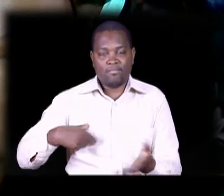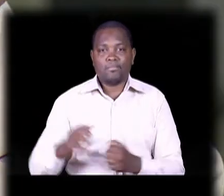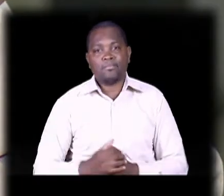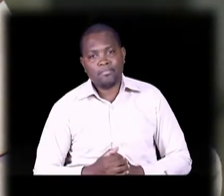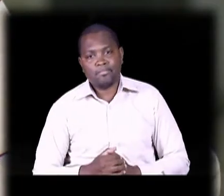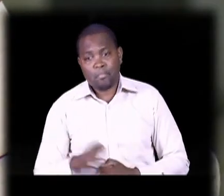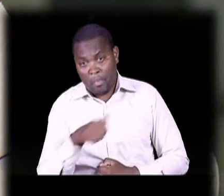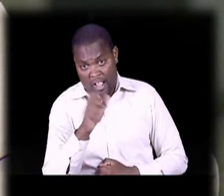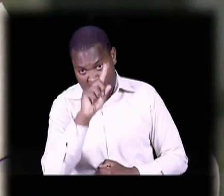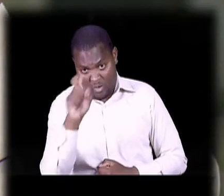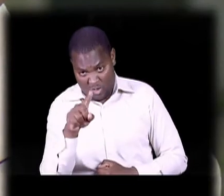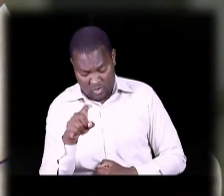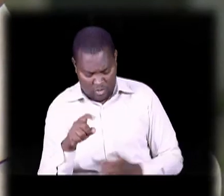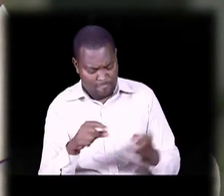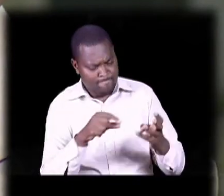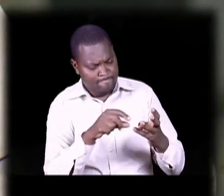Hivikuwa mba